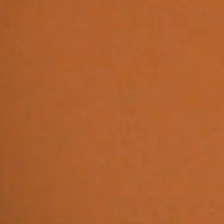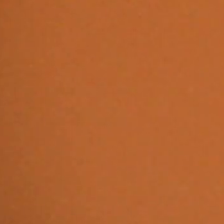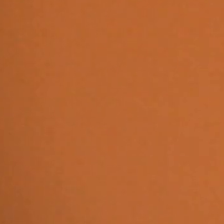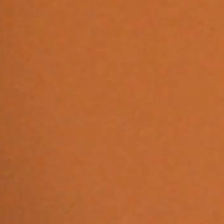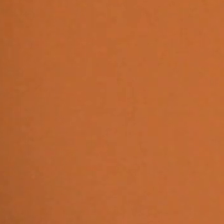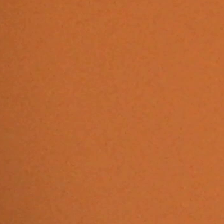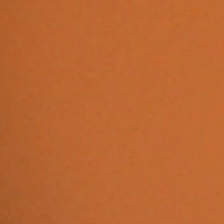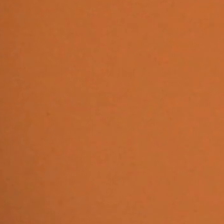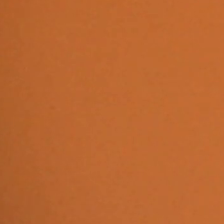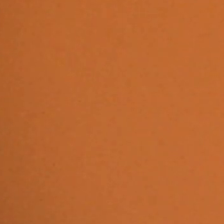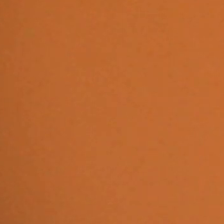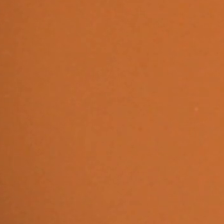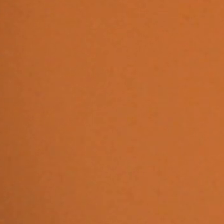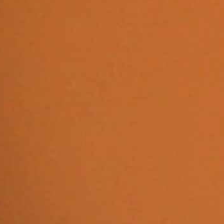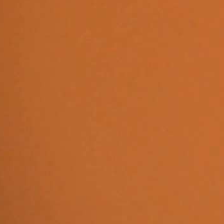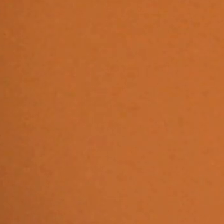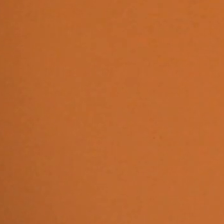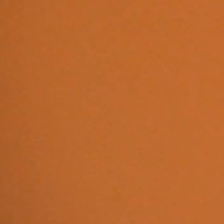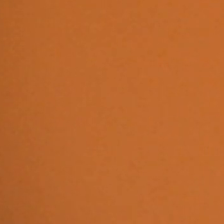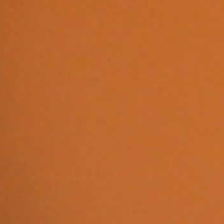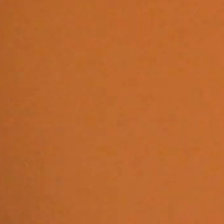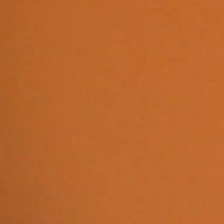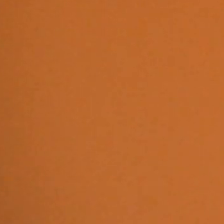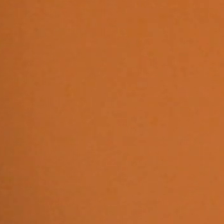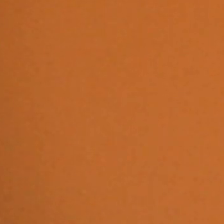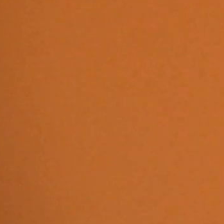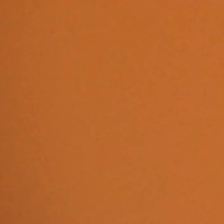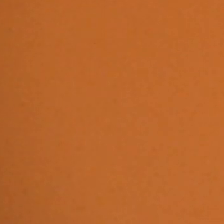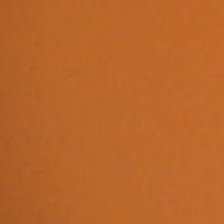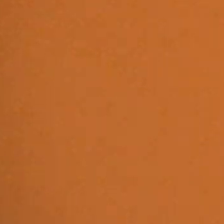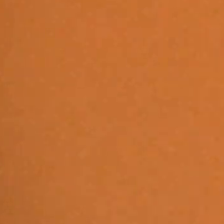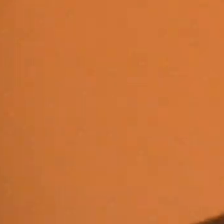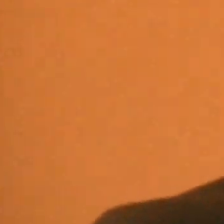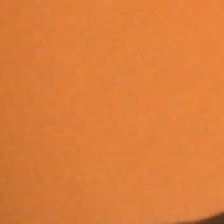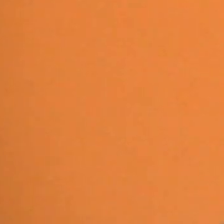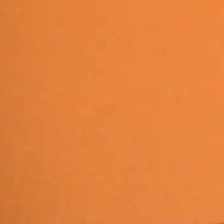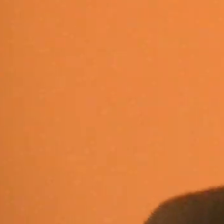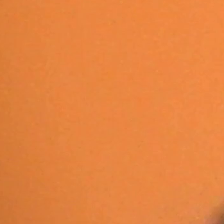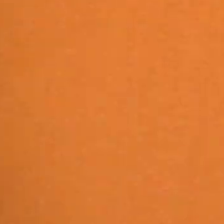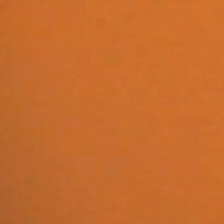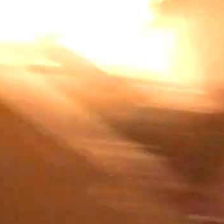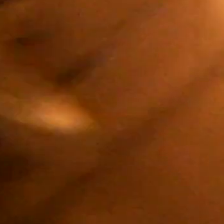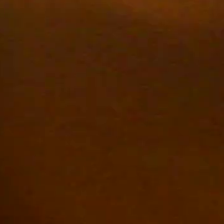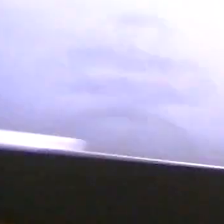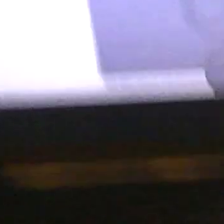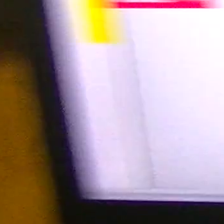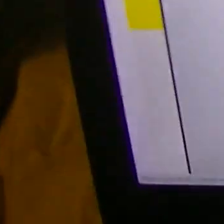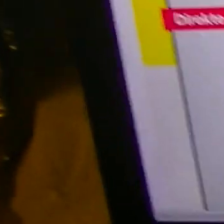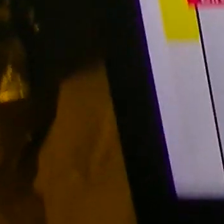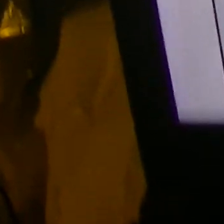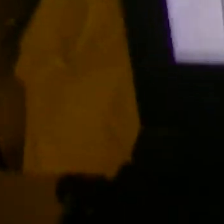inden februar færdigt. det her? Her har vi breaking her.